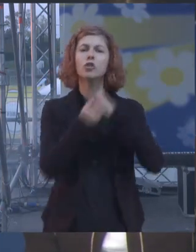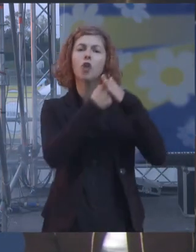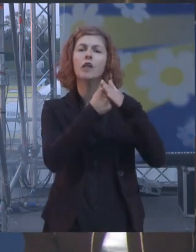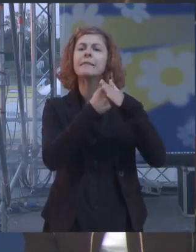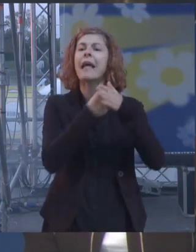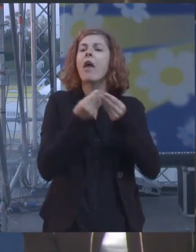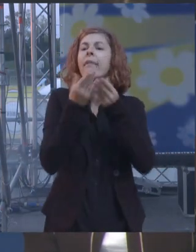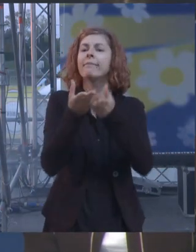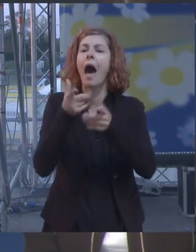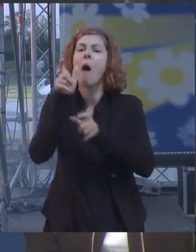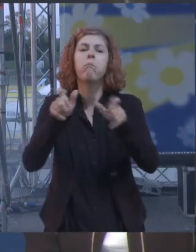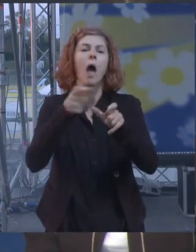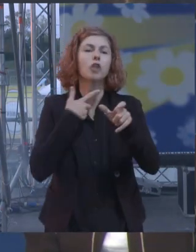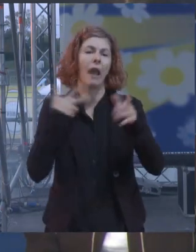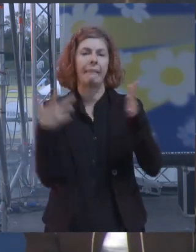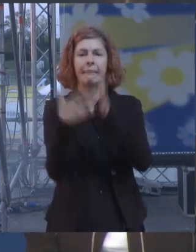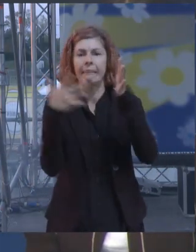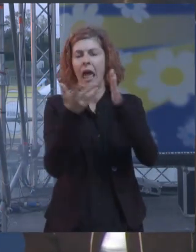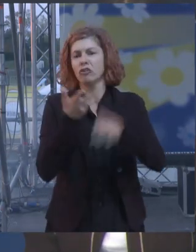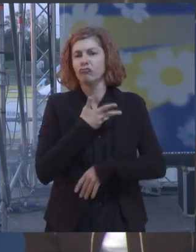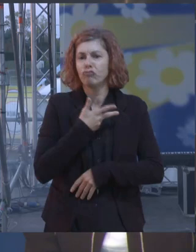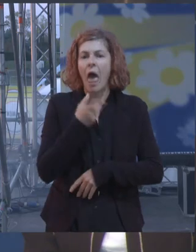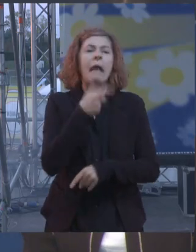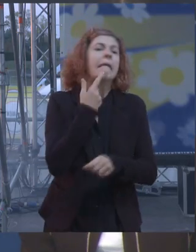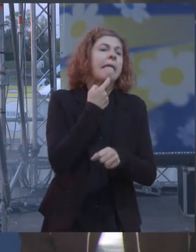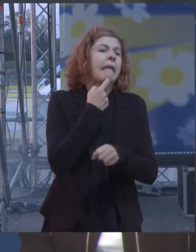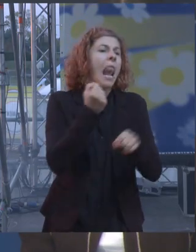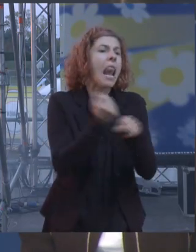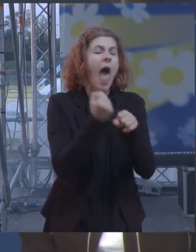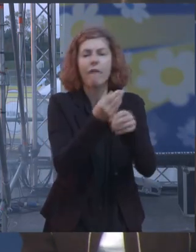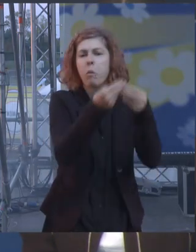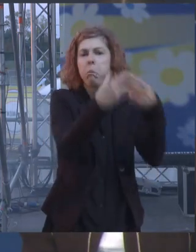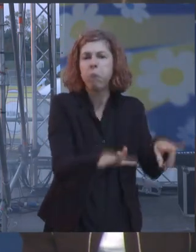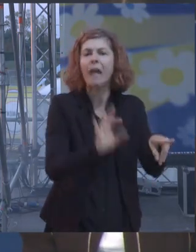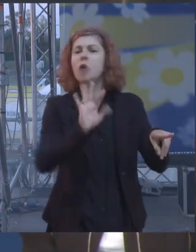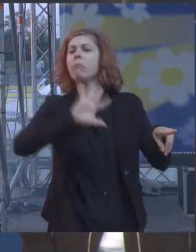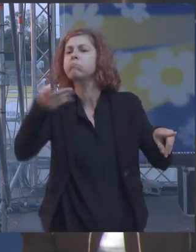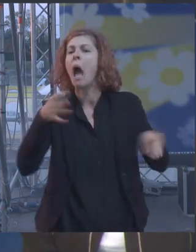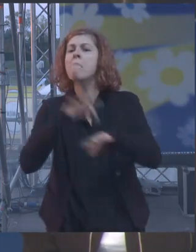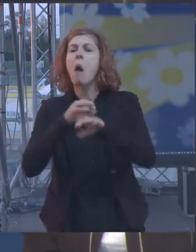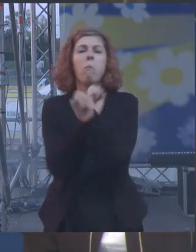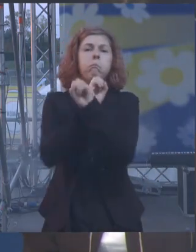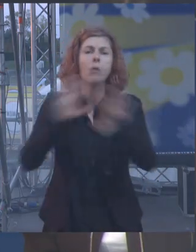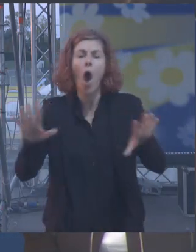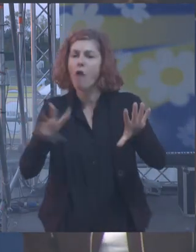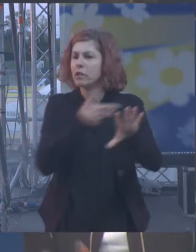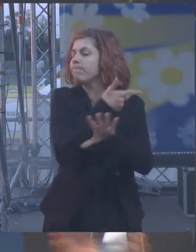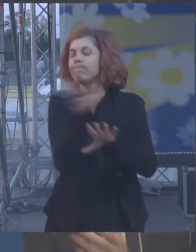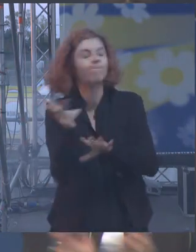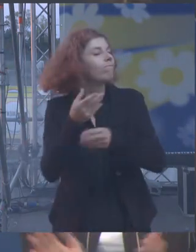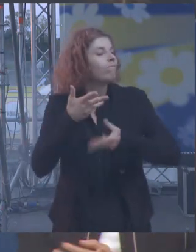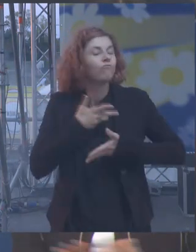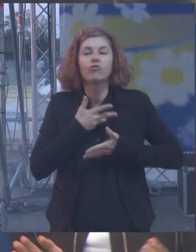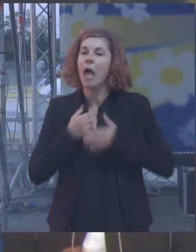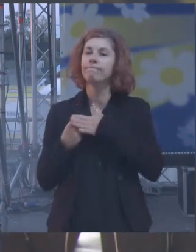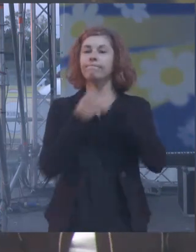difficoltà a chi si trova a perdere il lavoro o a chi vive il disagio di una malattia improvvisa il comune li sostiene 500